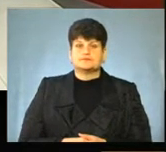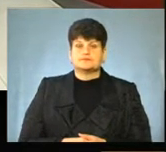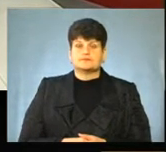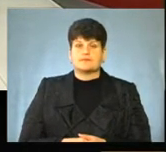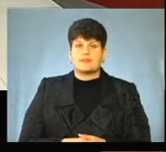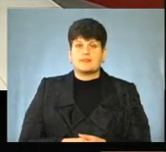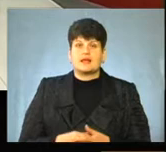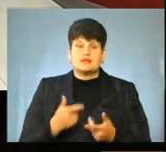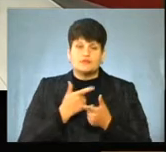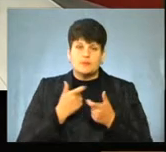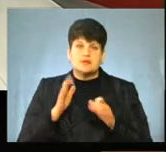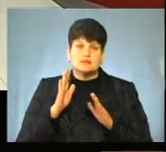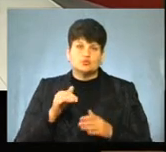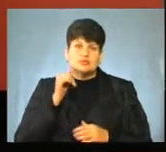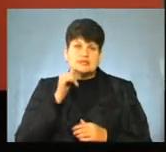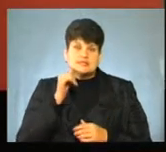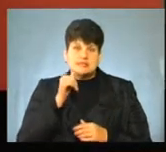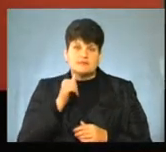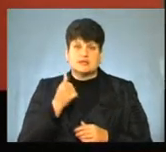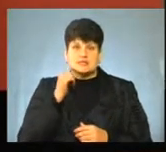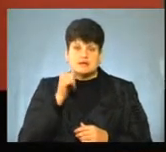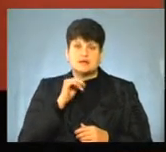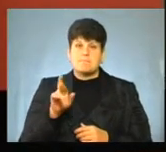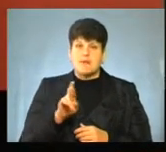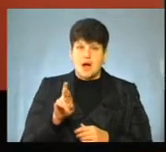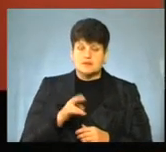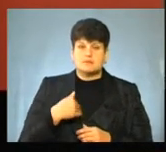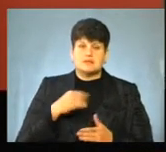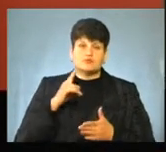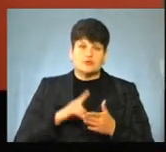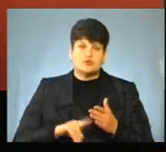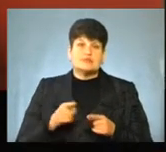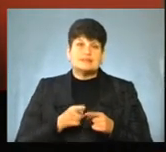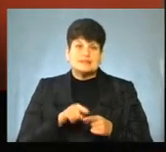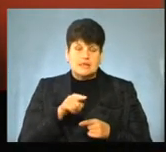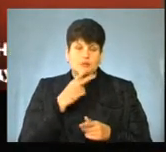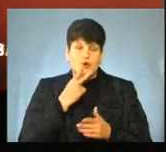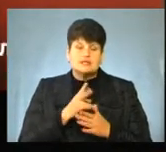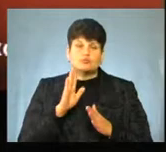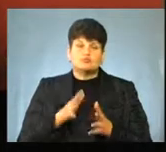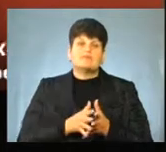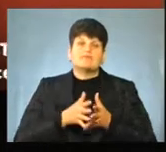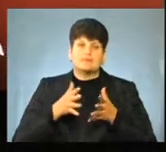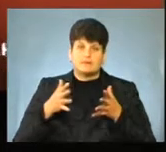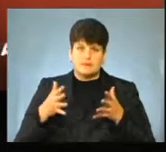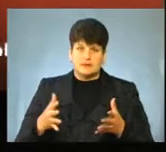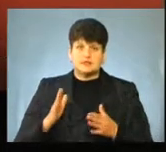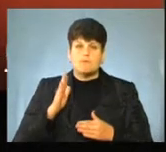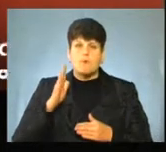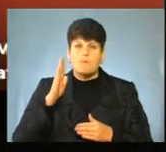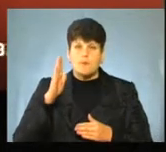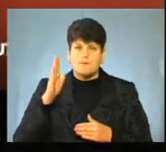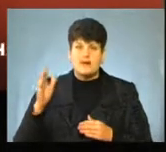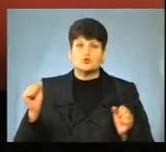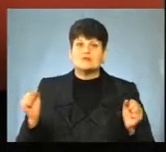Ну, власне, інформація буде завтра. Завтра в нас п'ятниця. Ми сподіваємося, що цей показник буде ще вищим, тому що попереду